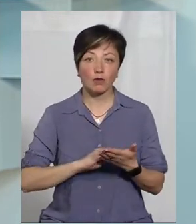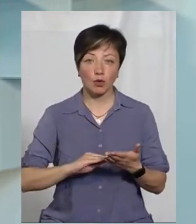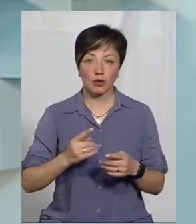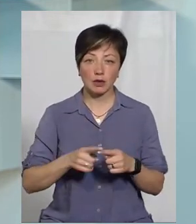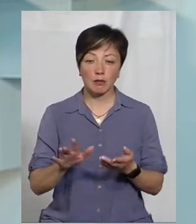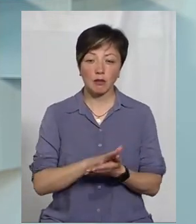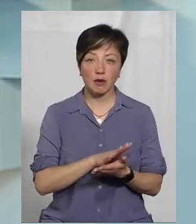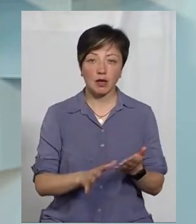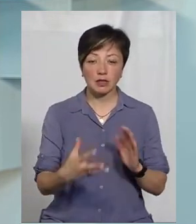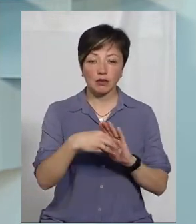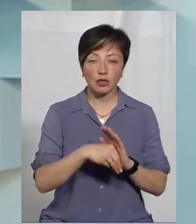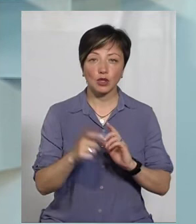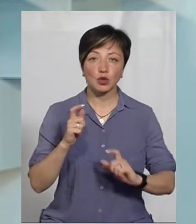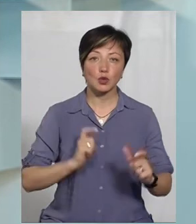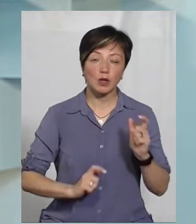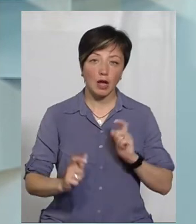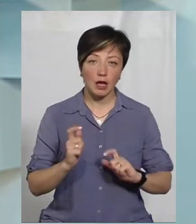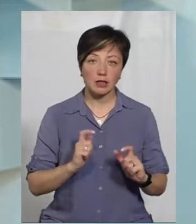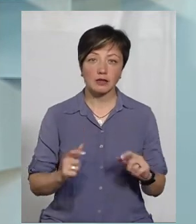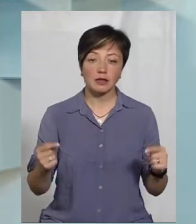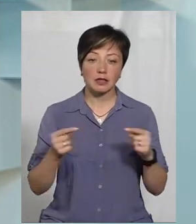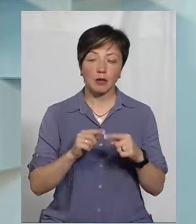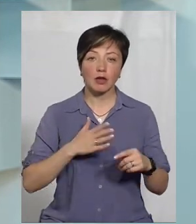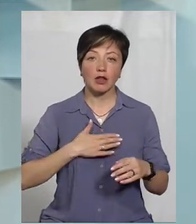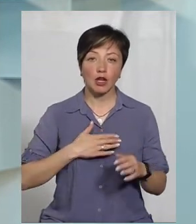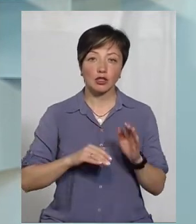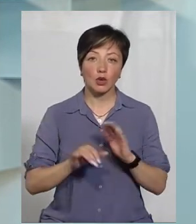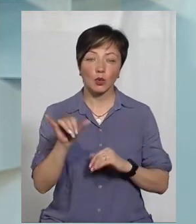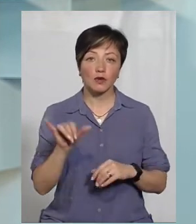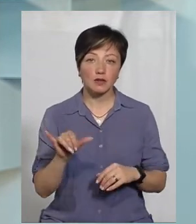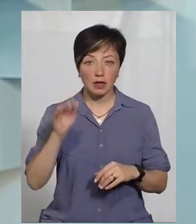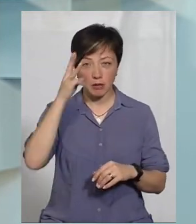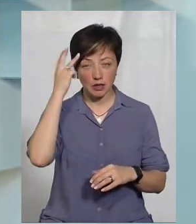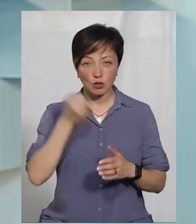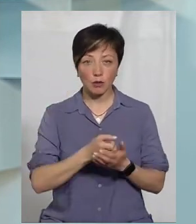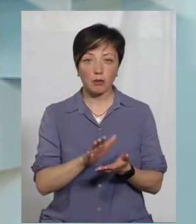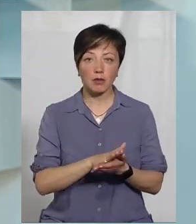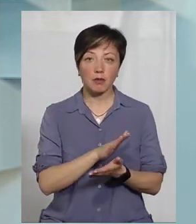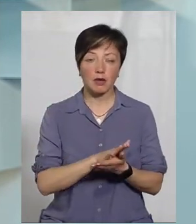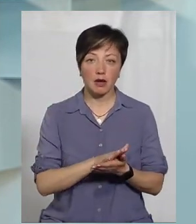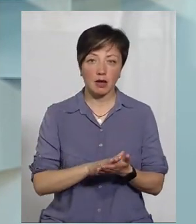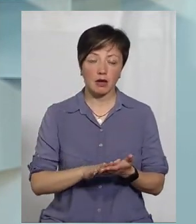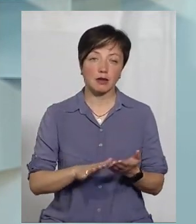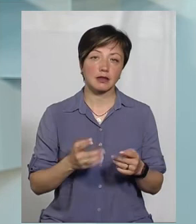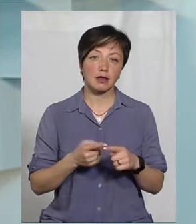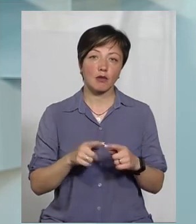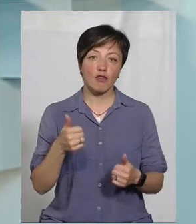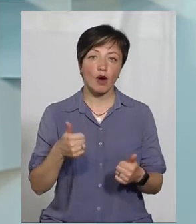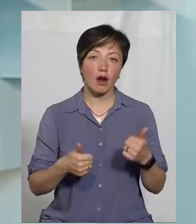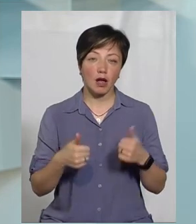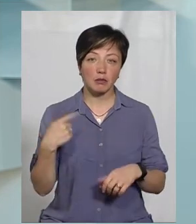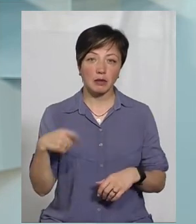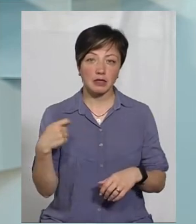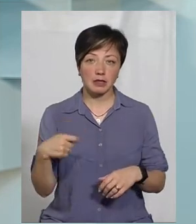прибирання, залучали студентів, саме наших вузів хмельницьких до прибирання цієї території. Це був грант